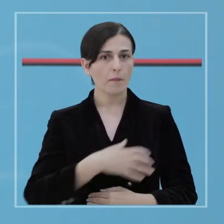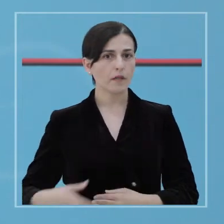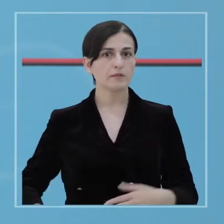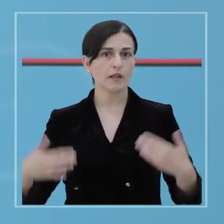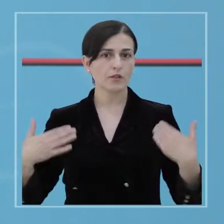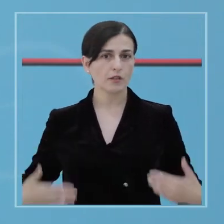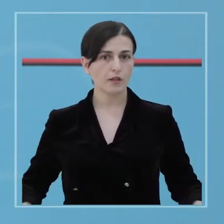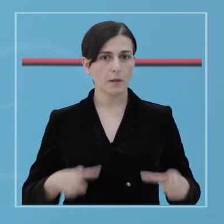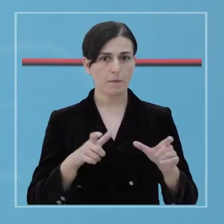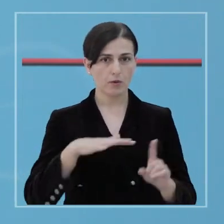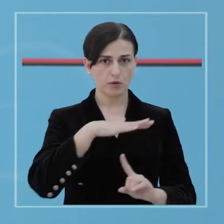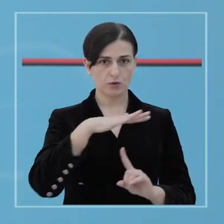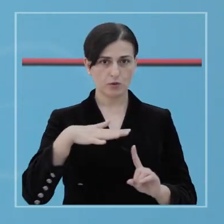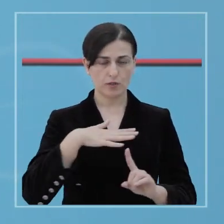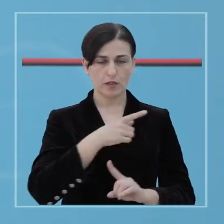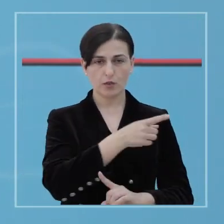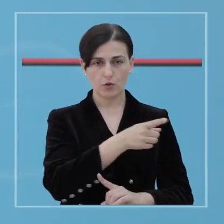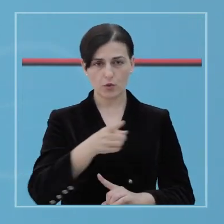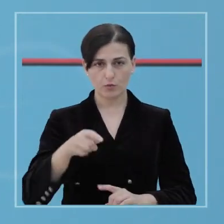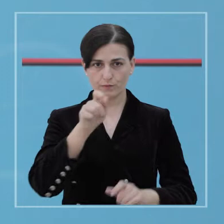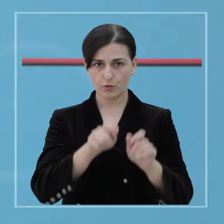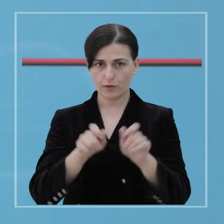Ministria e Shëndecis dhe Mbrojtje Sociale